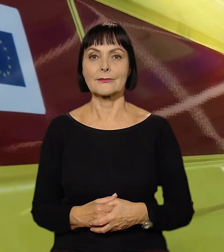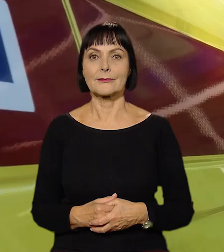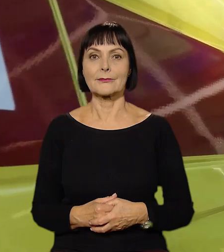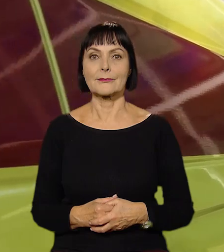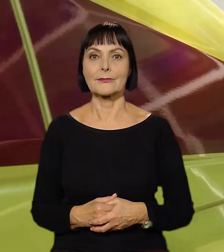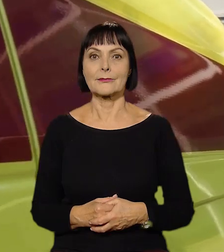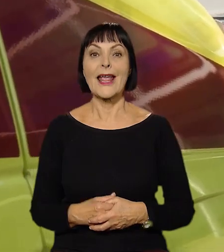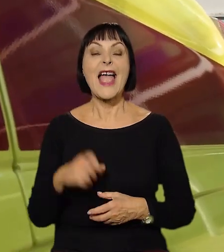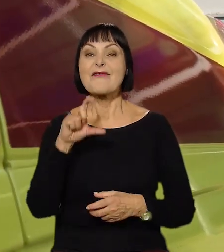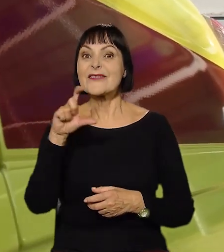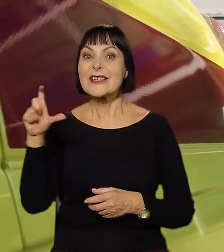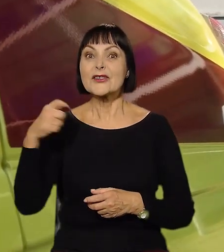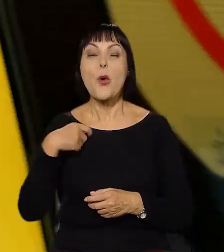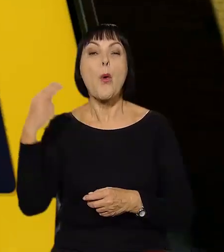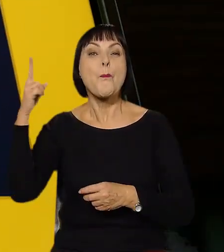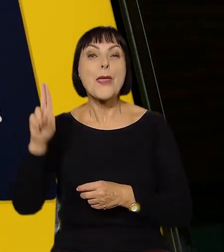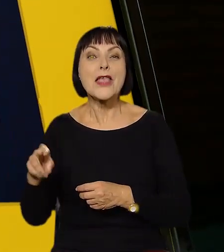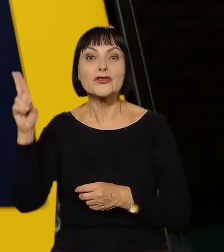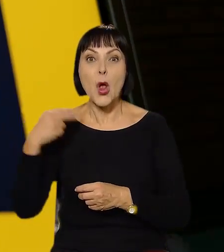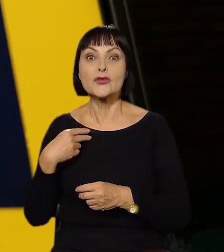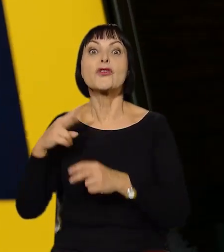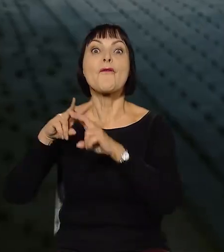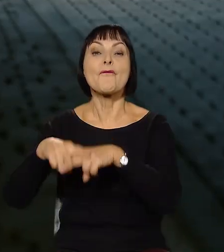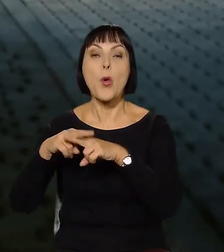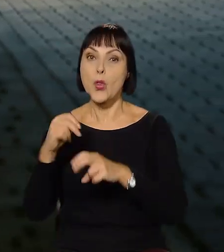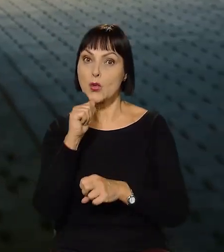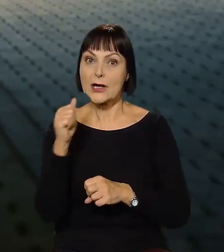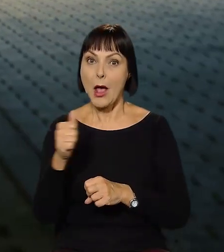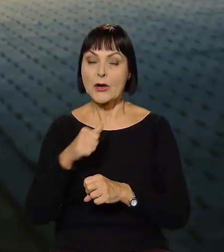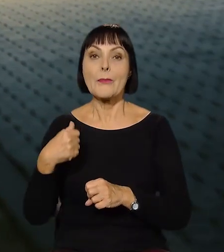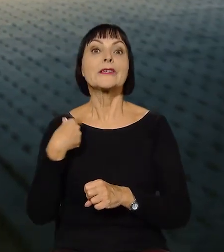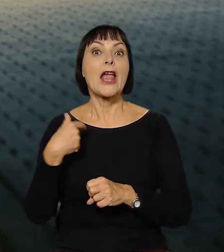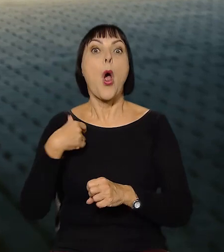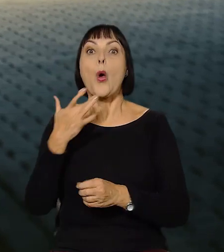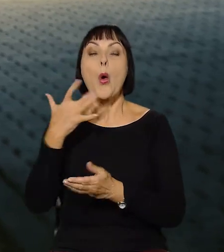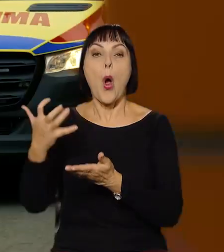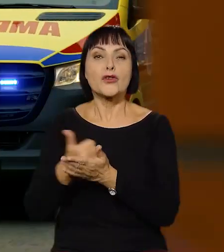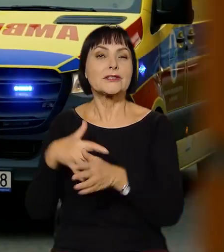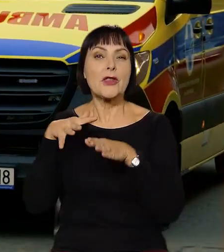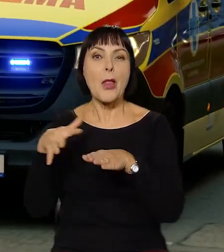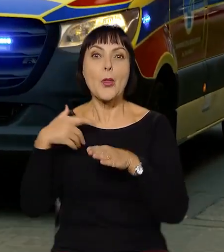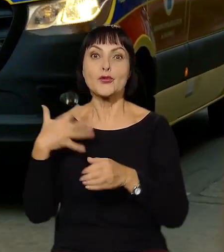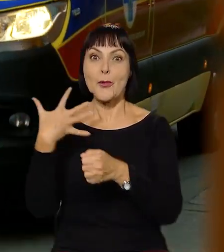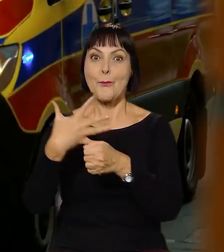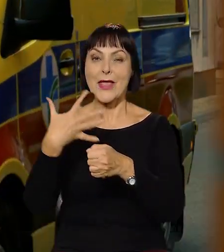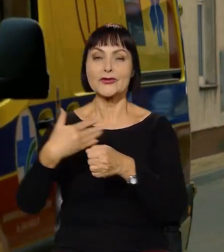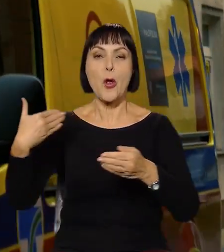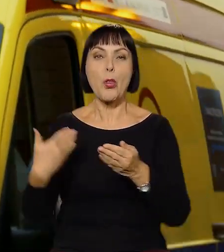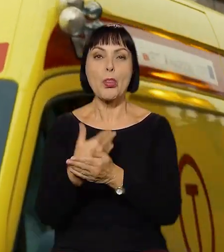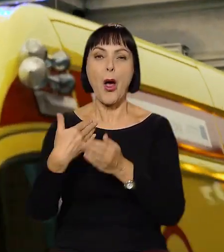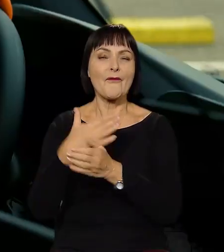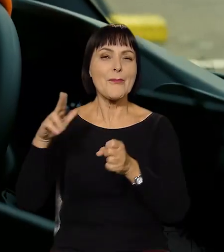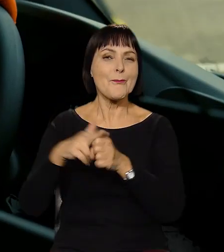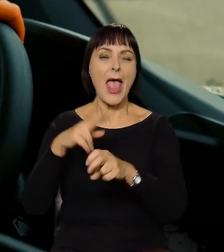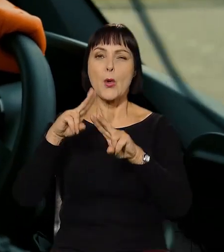W ciągu ostatnich miesięcy dzięki funduszom europejskim Małopolanie korzystają już z 50 nowych, w